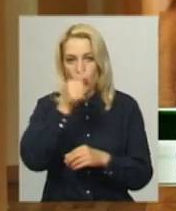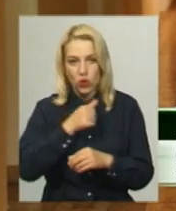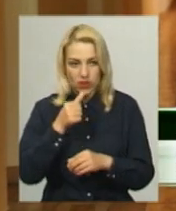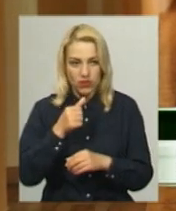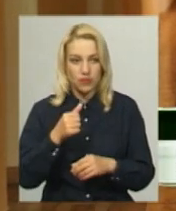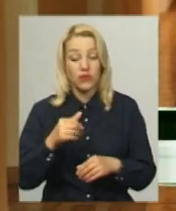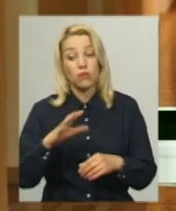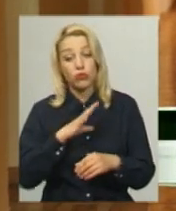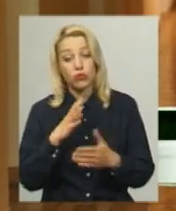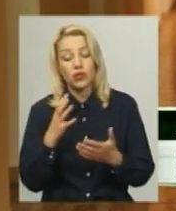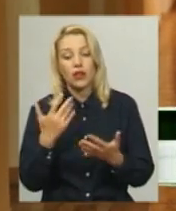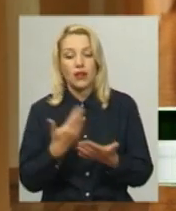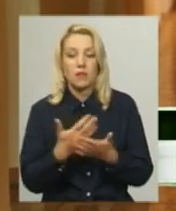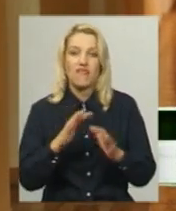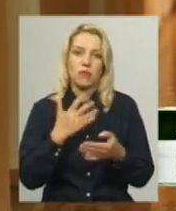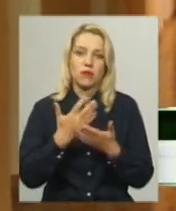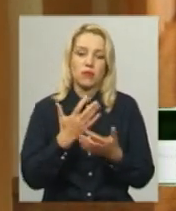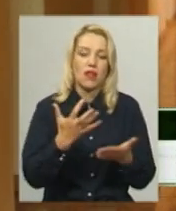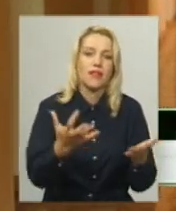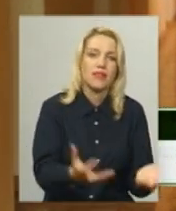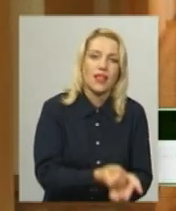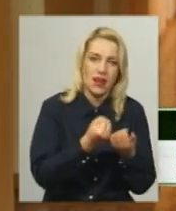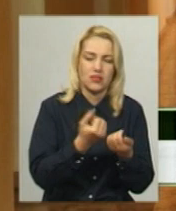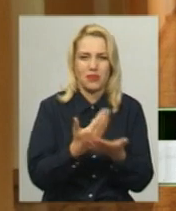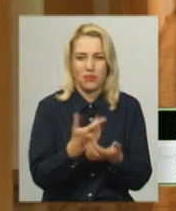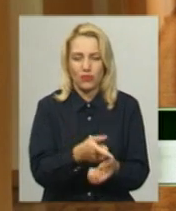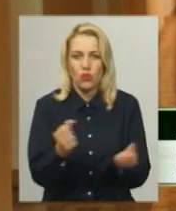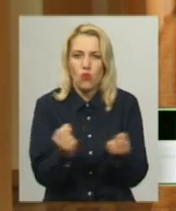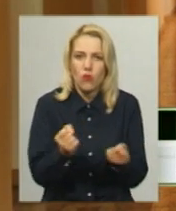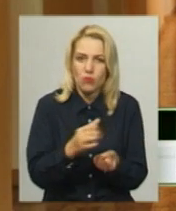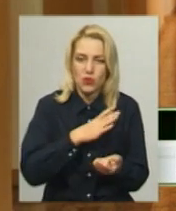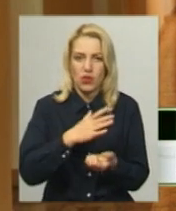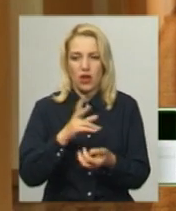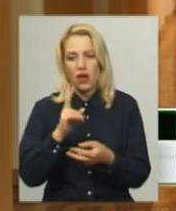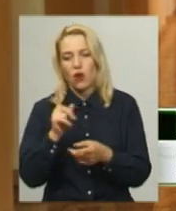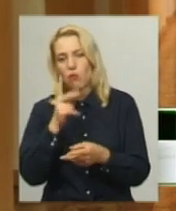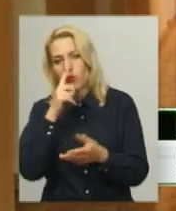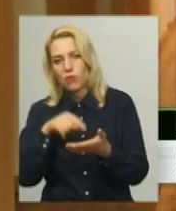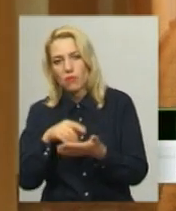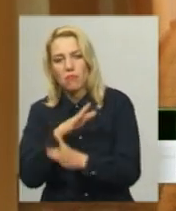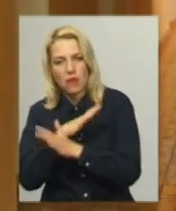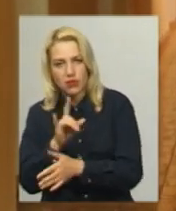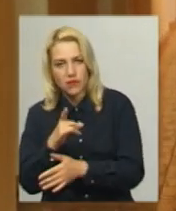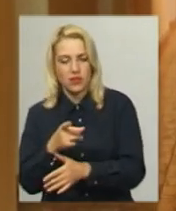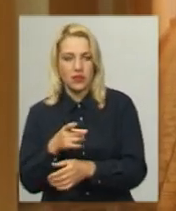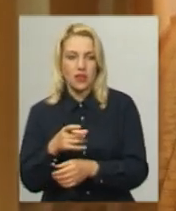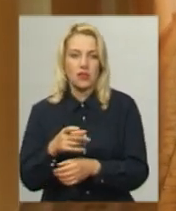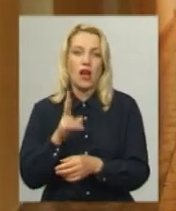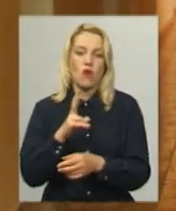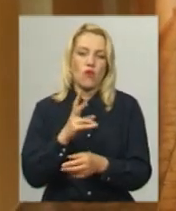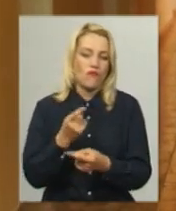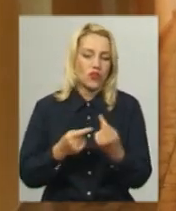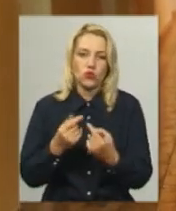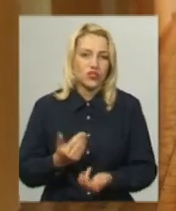дітей, вони були в іншому, вони були переохолоджені, деякі були мертві, деяких вже вернути до життя було